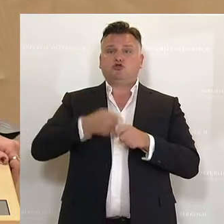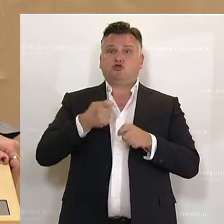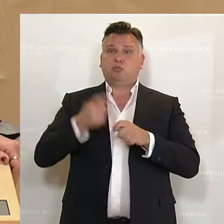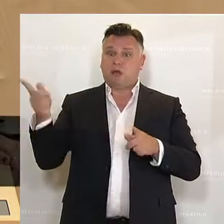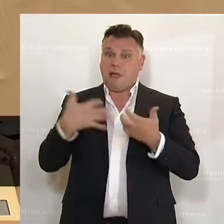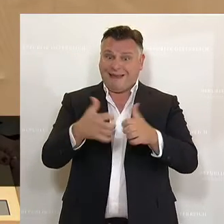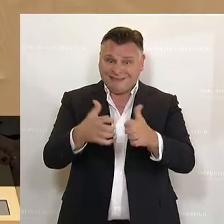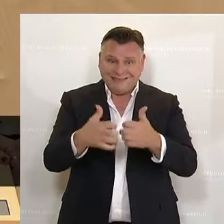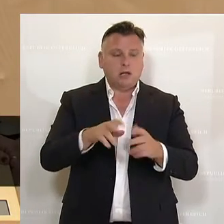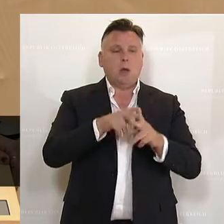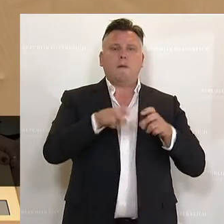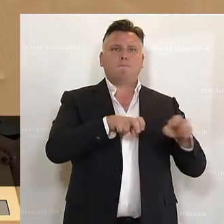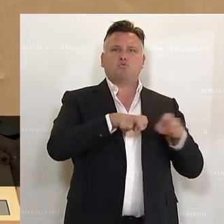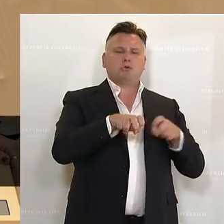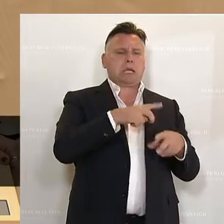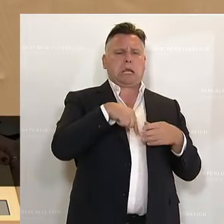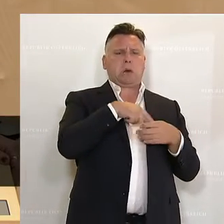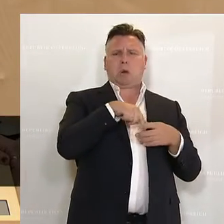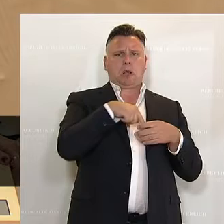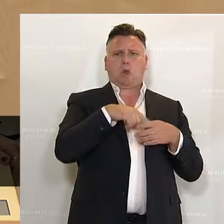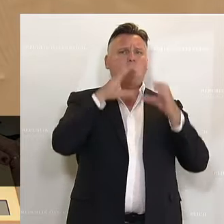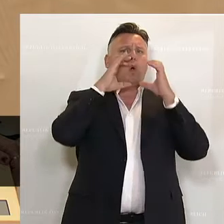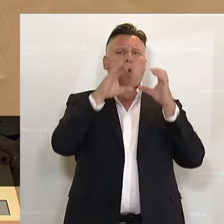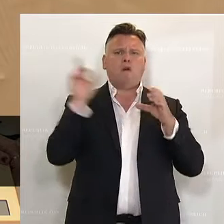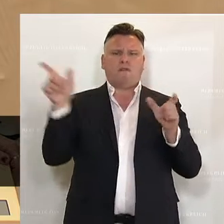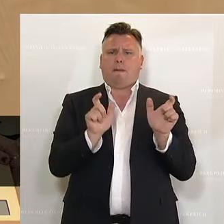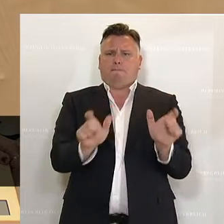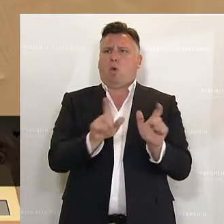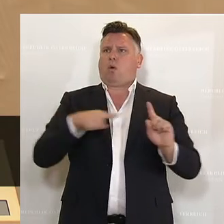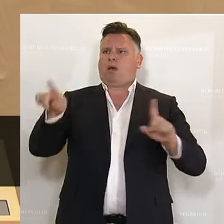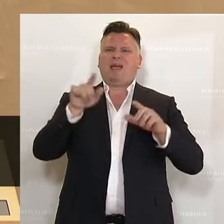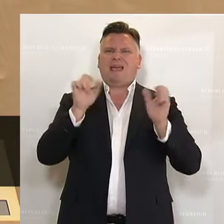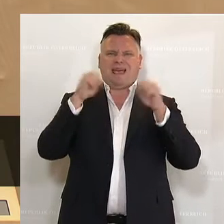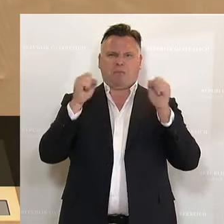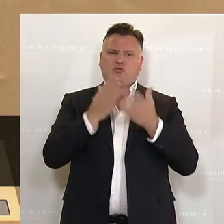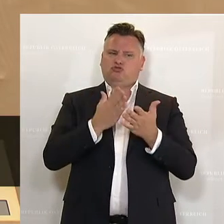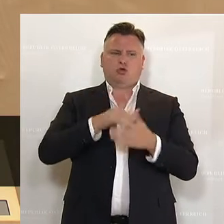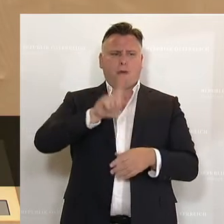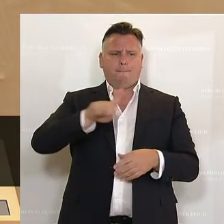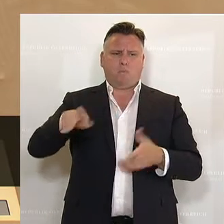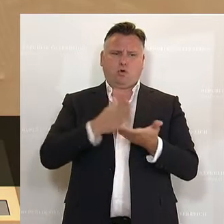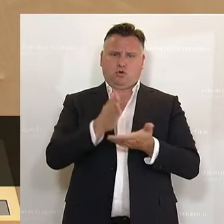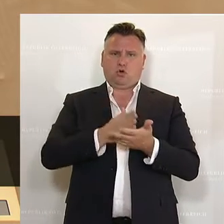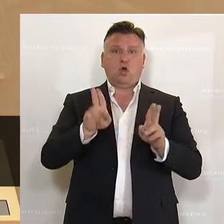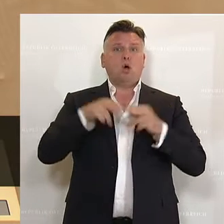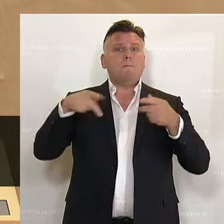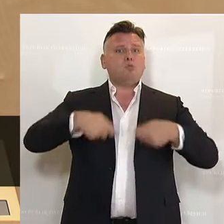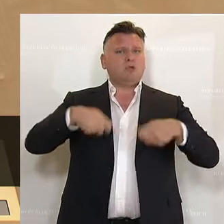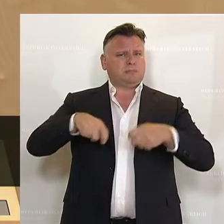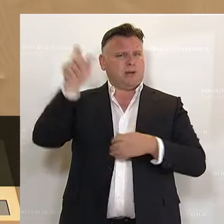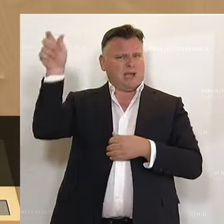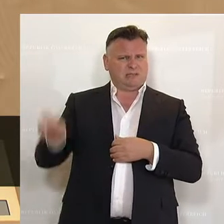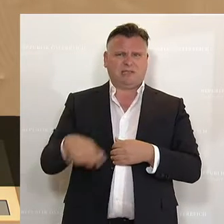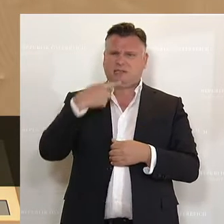ist mit sich selbst beschäftigt. Die ÖVP lehnt die gesamte Republik und das seit Monaten. Der Bundespräsident meinte ja